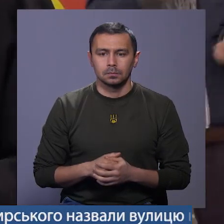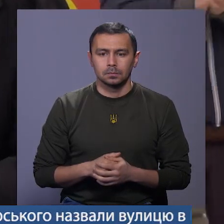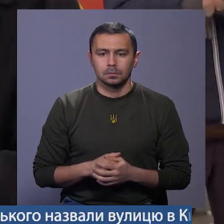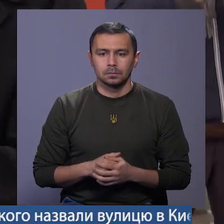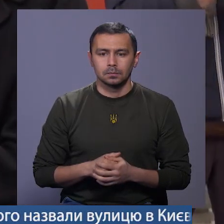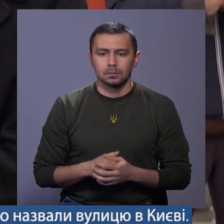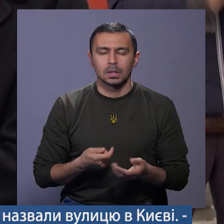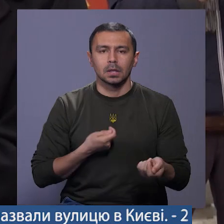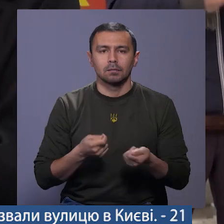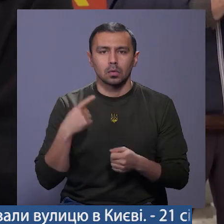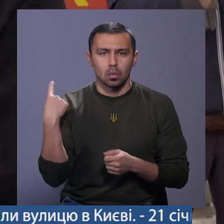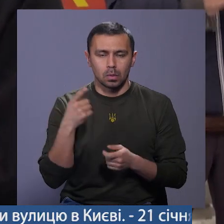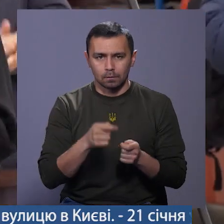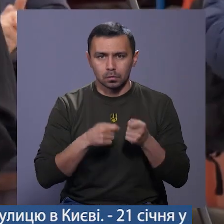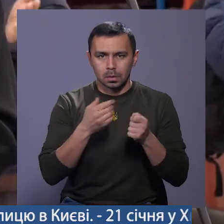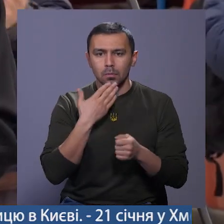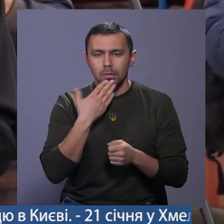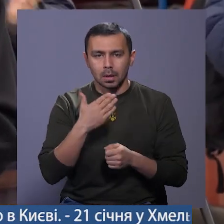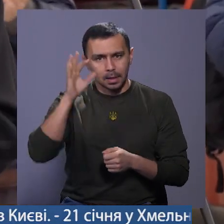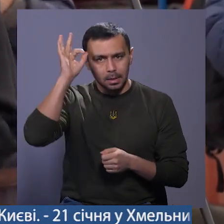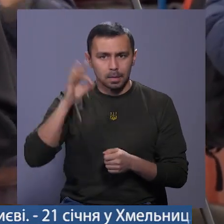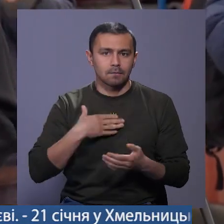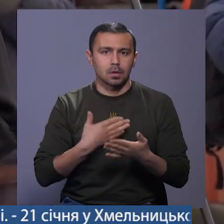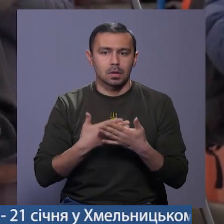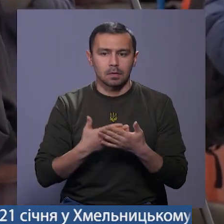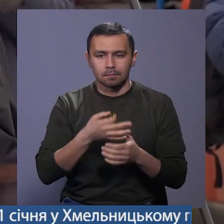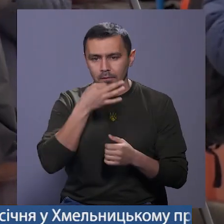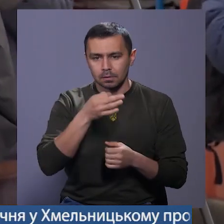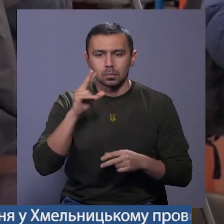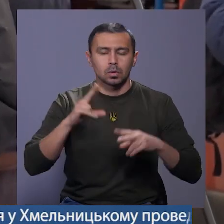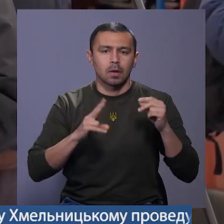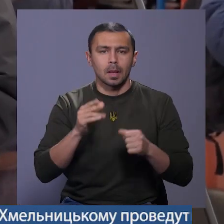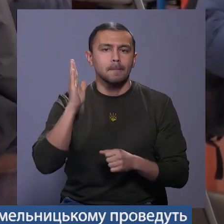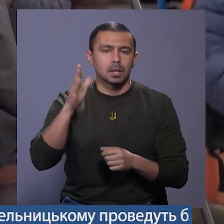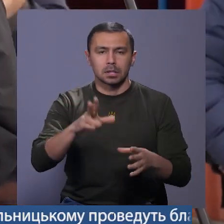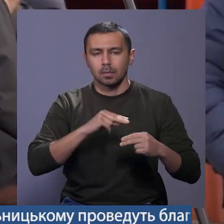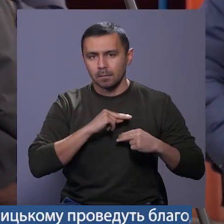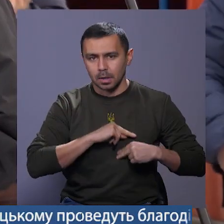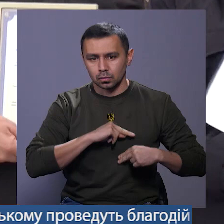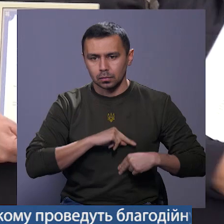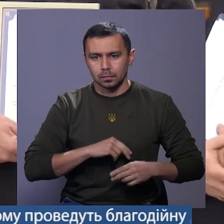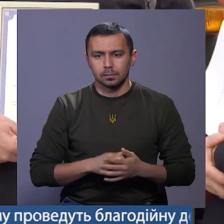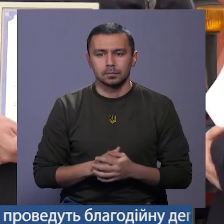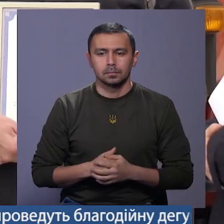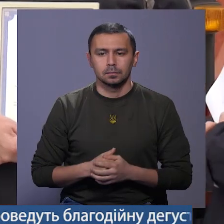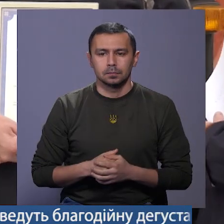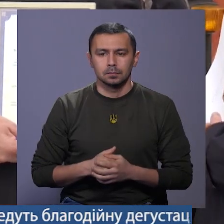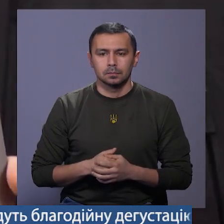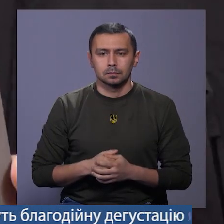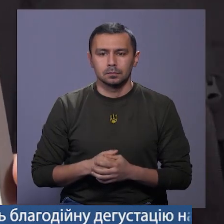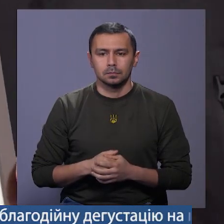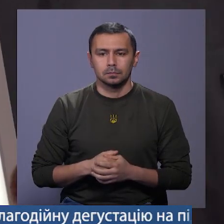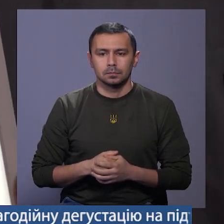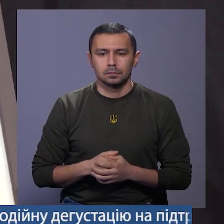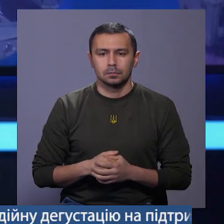Керівники області вручили подяки німецьким волонтерам та висловили сподівання на подальшу співпрацю. Ірина Аріон, Данило Біга,